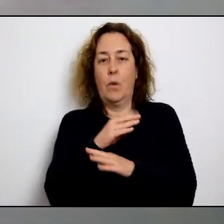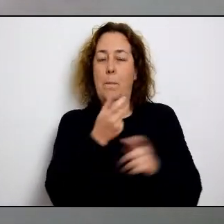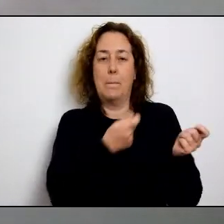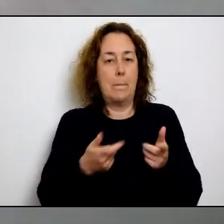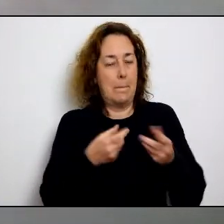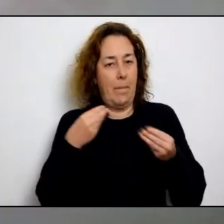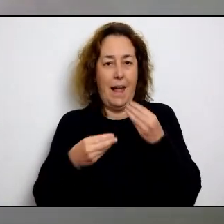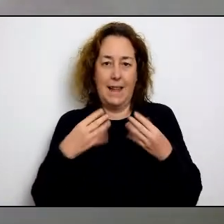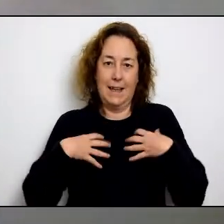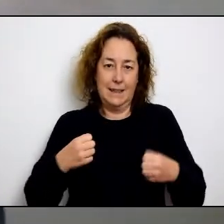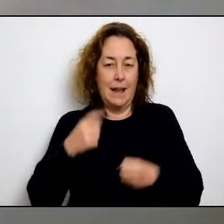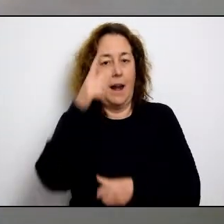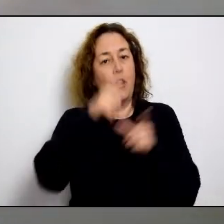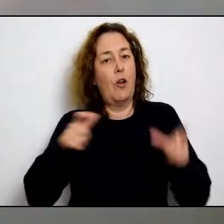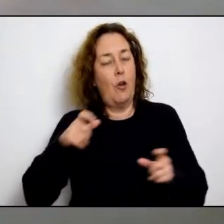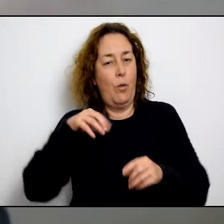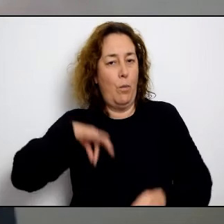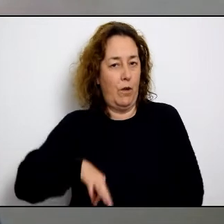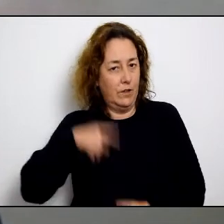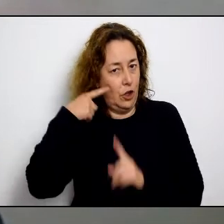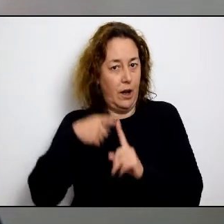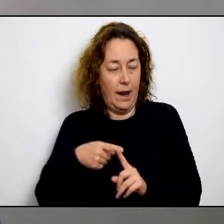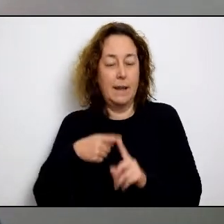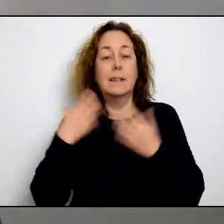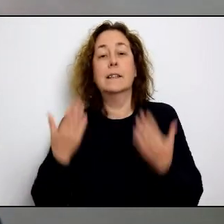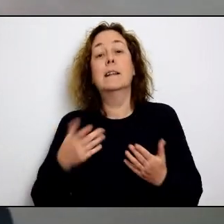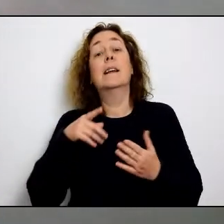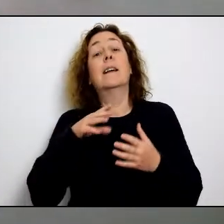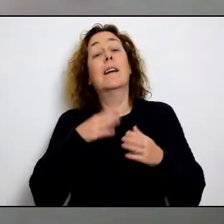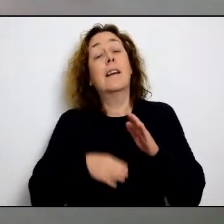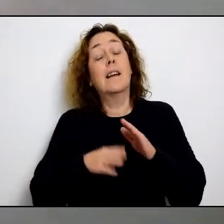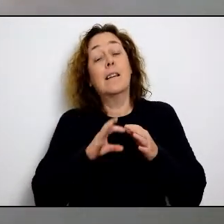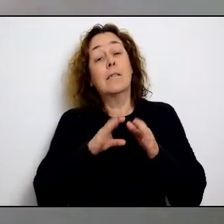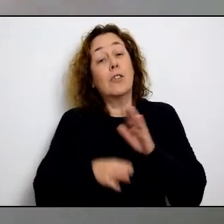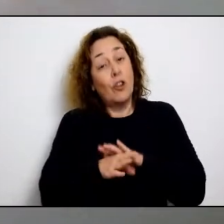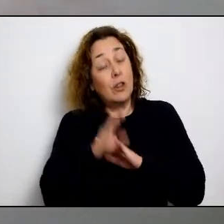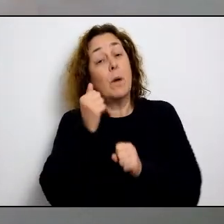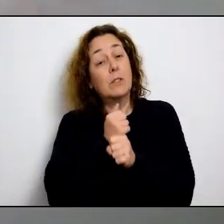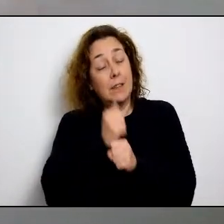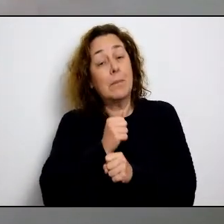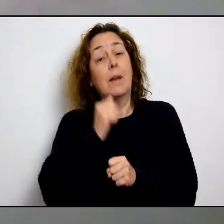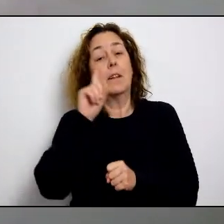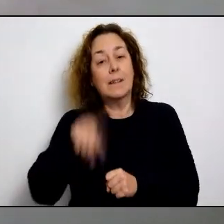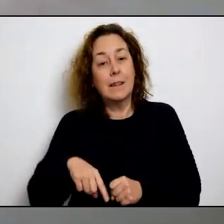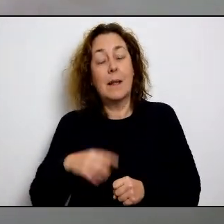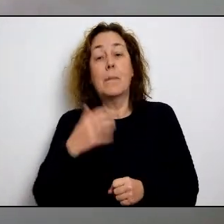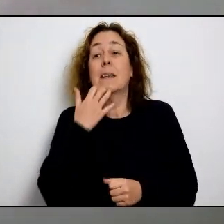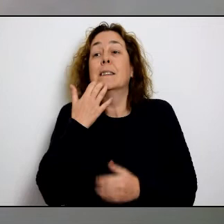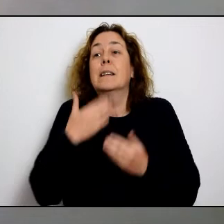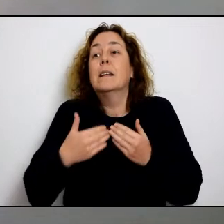cibersalut. Per tant, aquesta comana ja està feta. Seguim procurant que hi hagi material sanitari per a tots els nostres professionals.